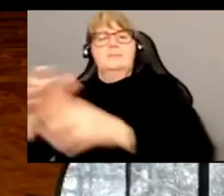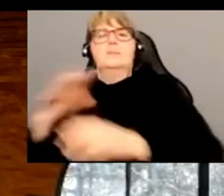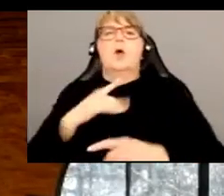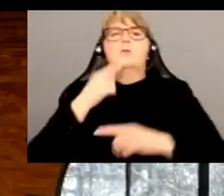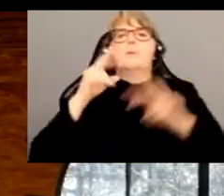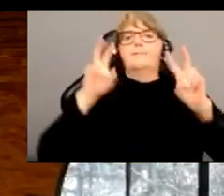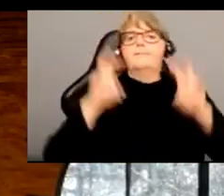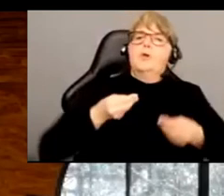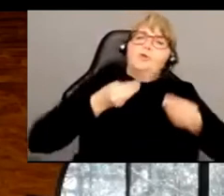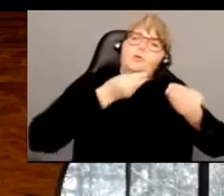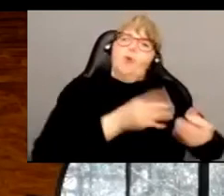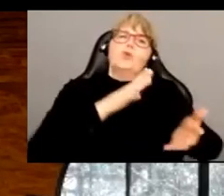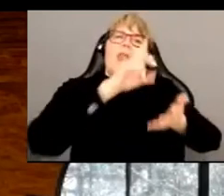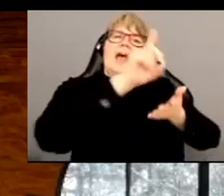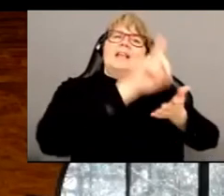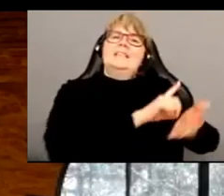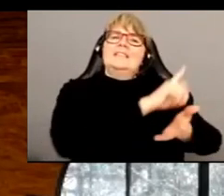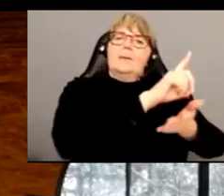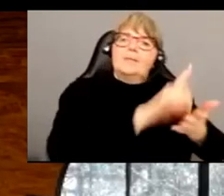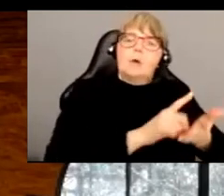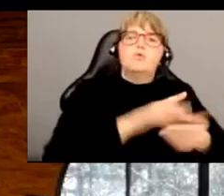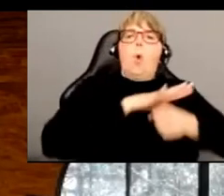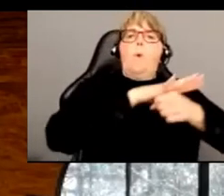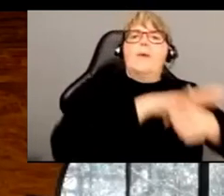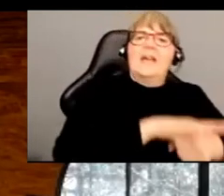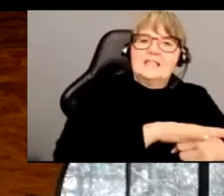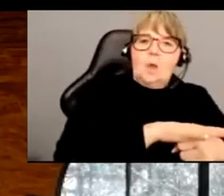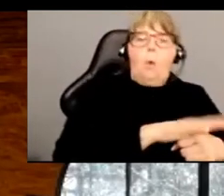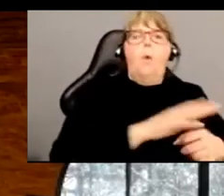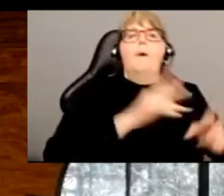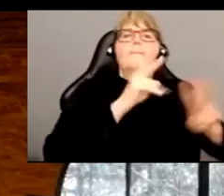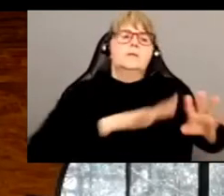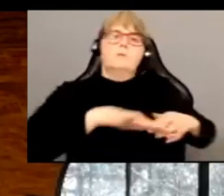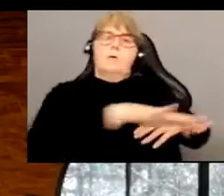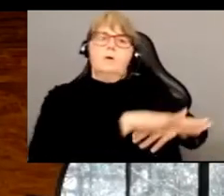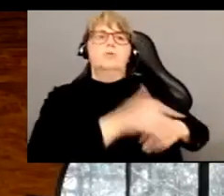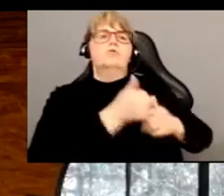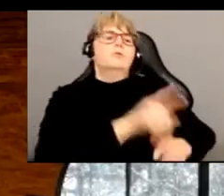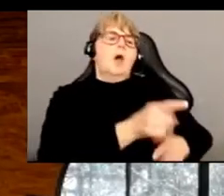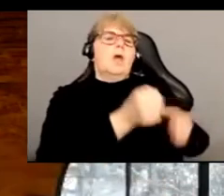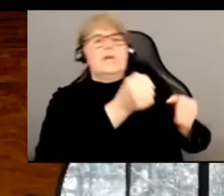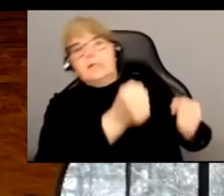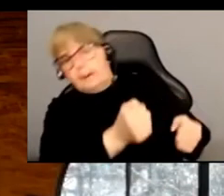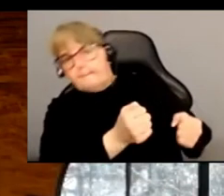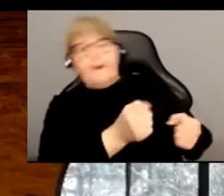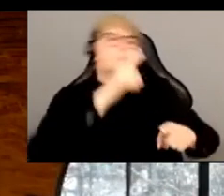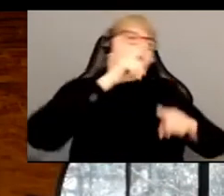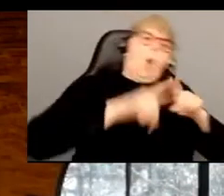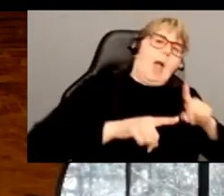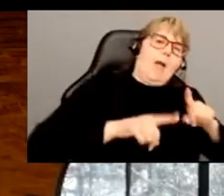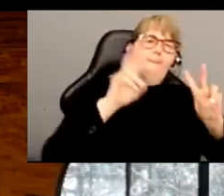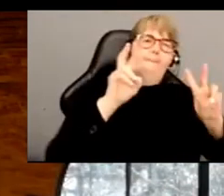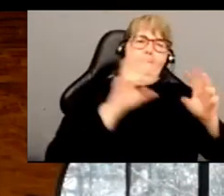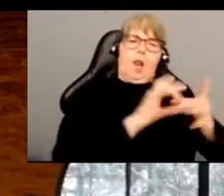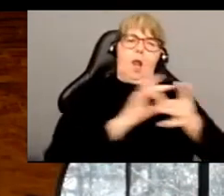le mot qu'on donne pour parler de la discrimination ou encore de l'oppression à l'égard des personnes en fonction de leur capacité ou de leurs